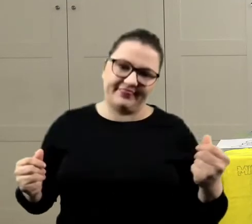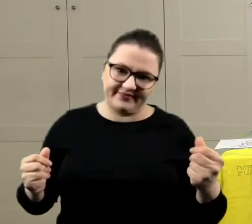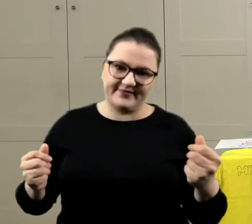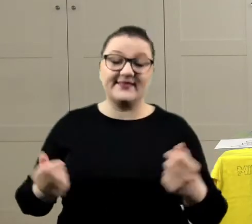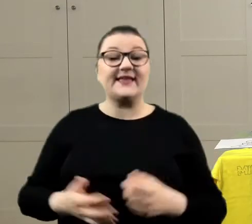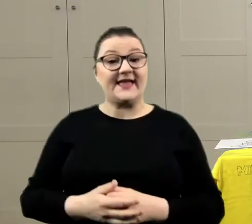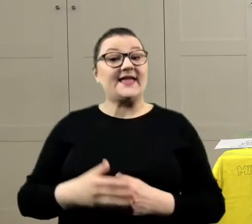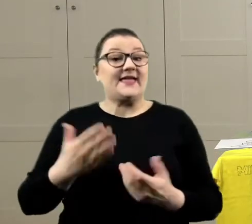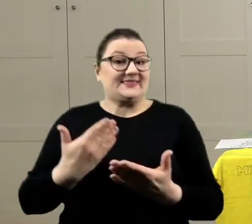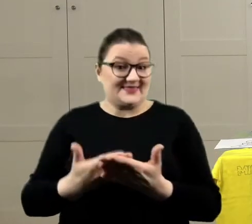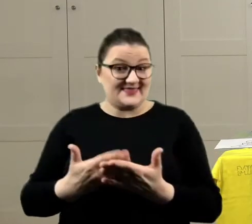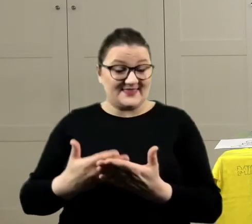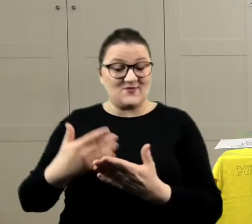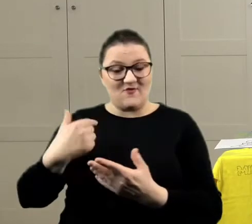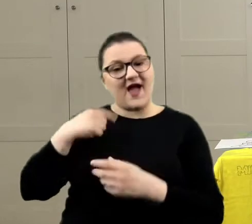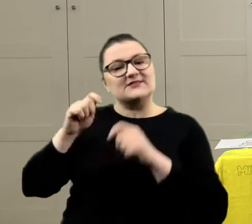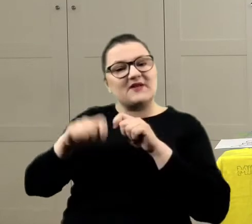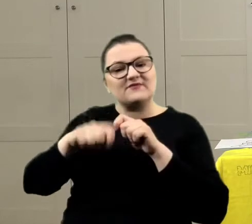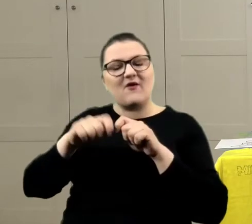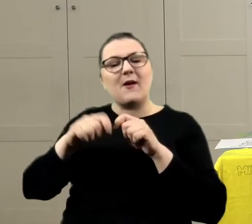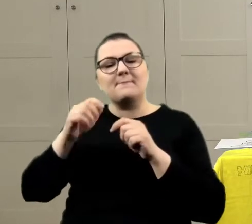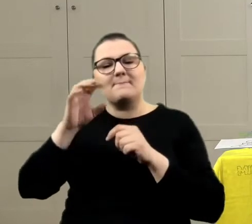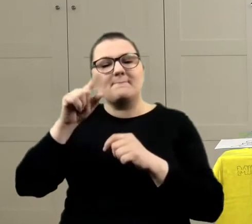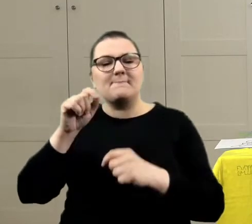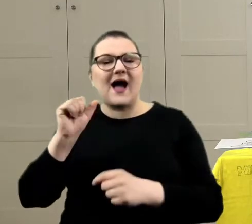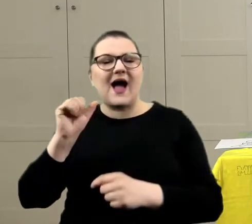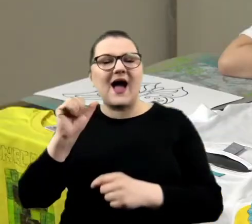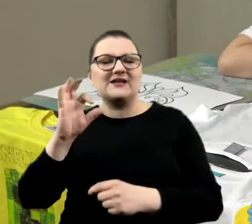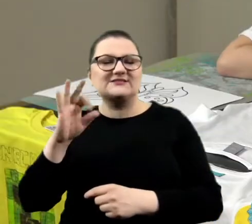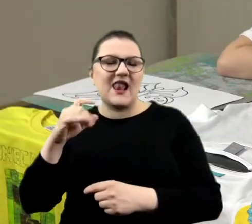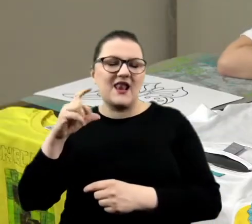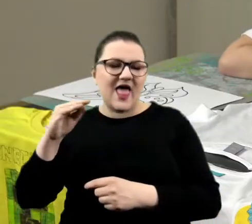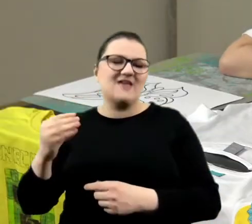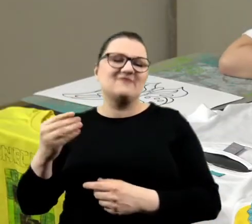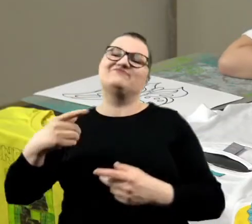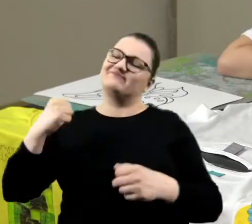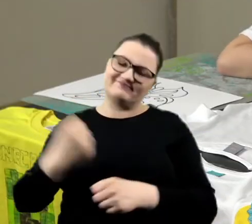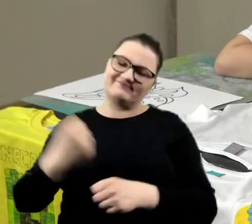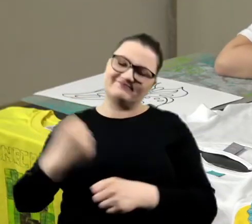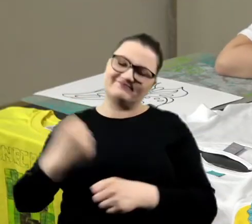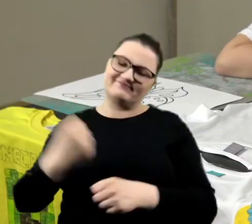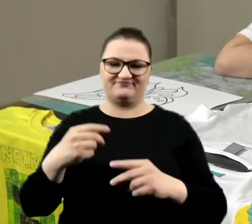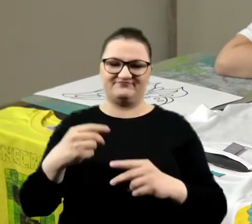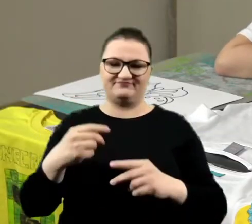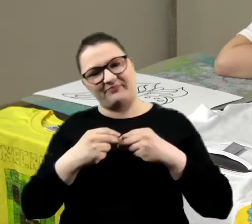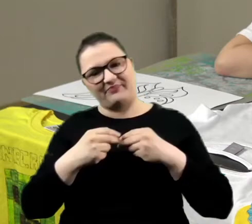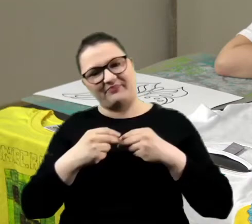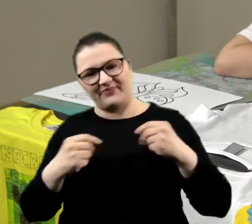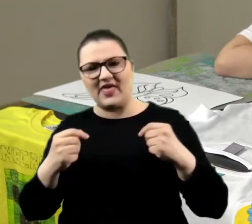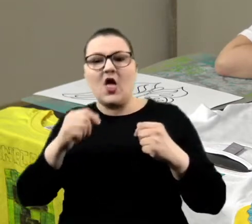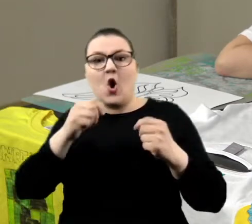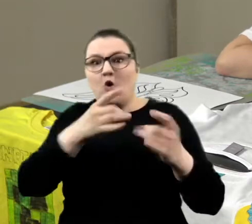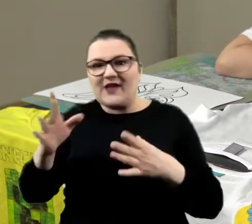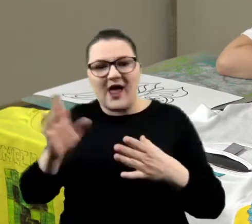I słuchajcie, sprawdzałam z tymi pastelami, no niestety akurat te pastele też się spierają. Nie tak od razu, ale po